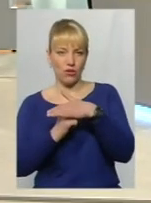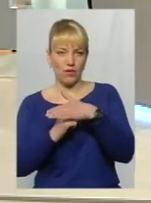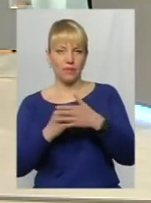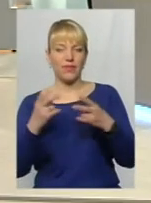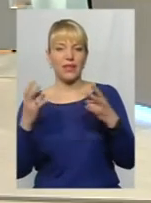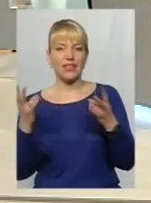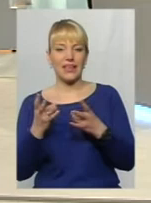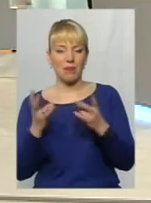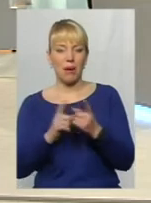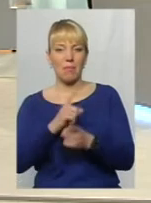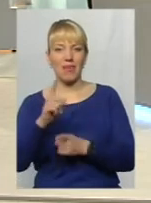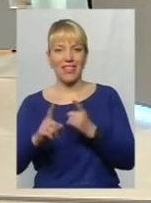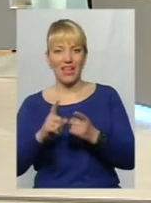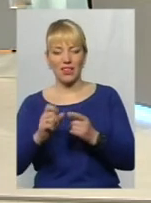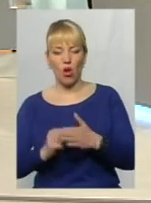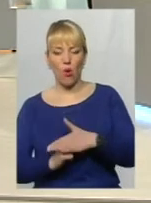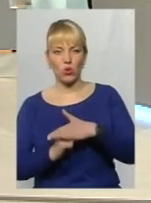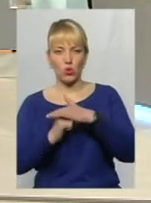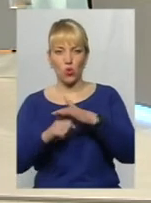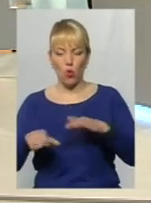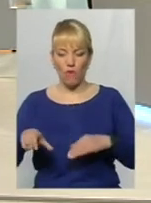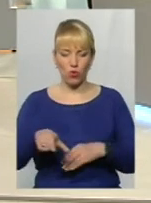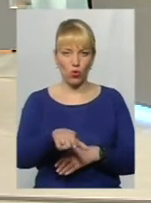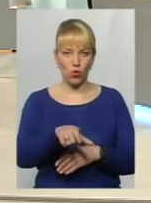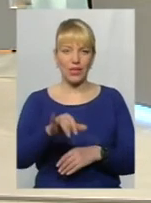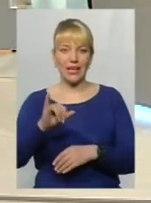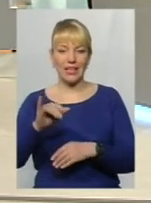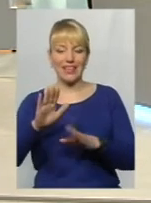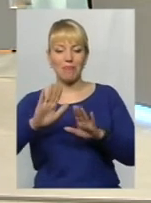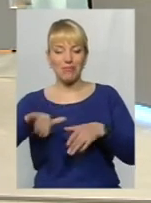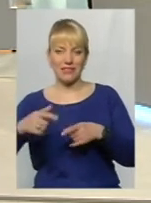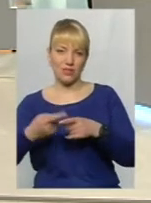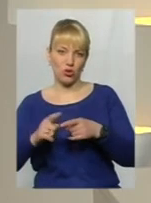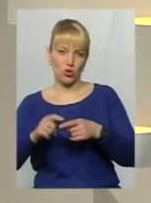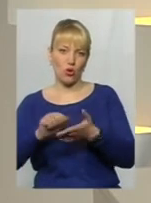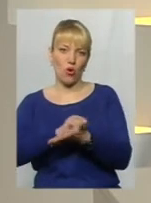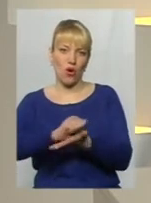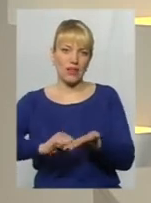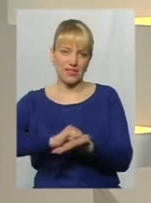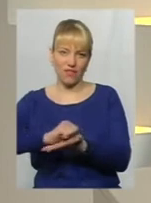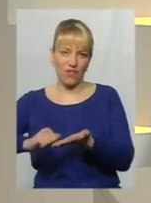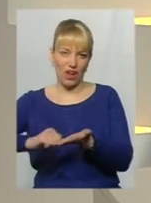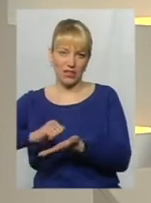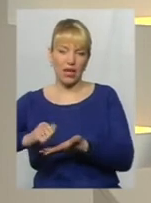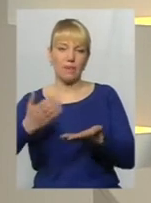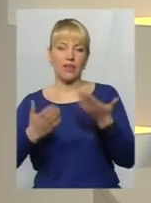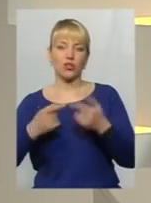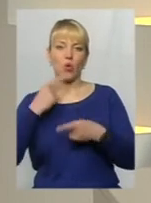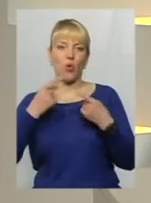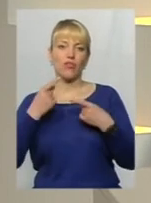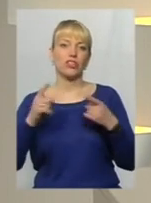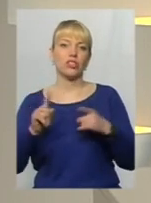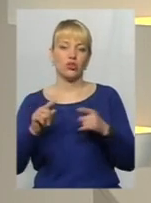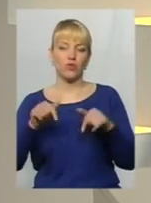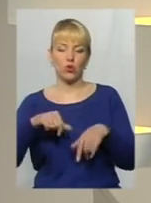Необхідно міняти основу дороги, а тоді ложити асфальт. А якщо ми говоримо про те, що влада